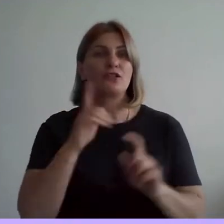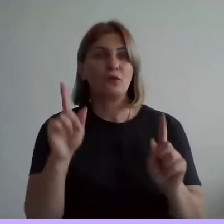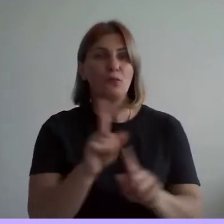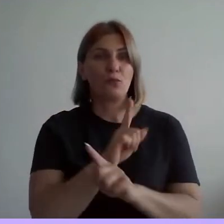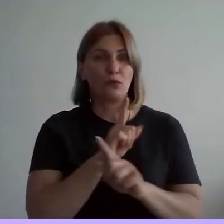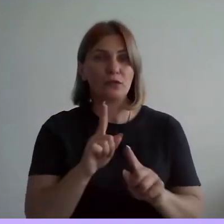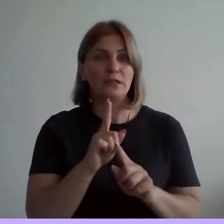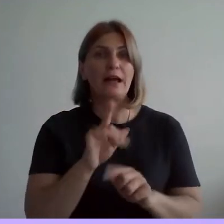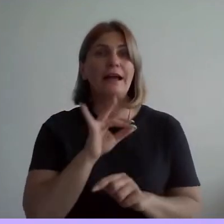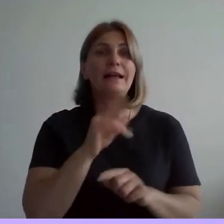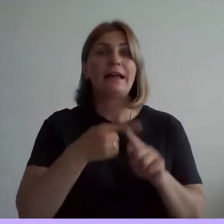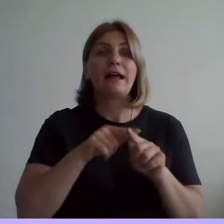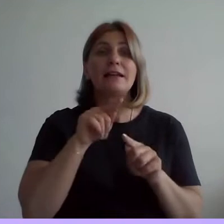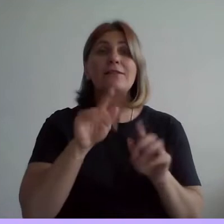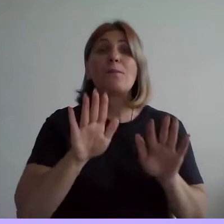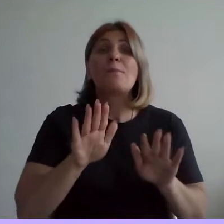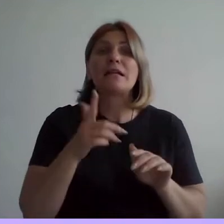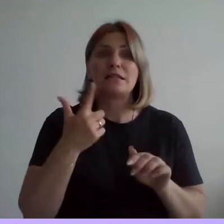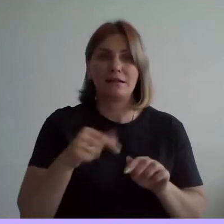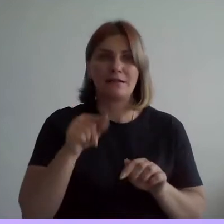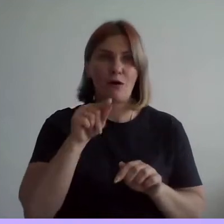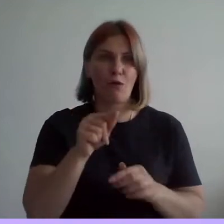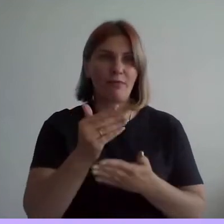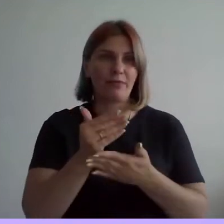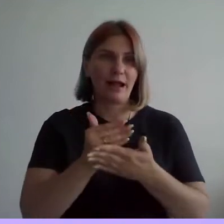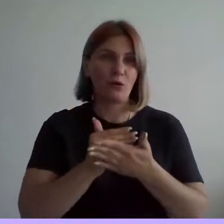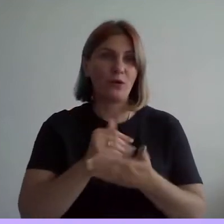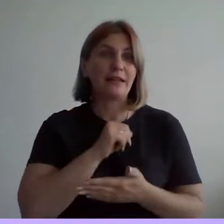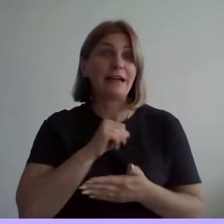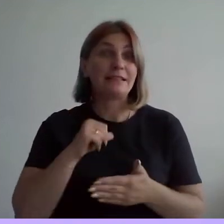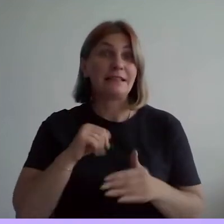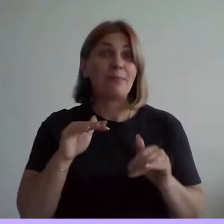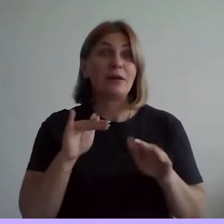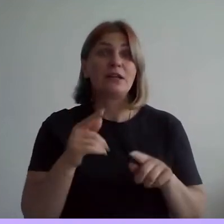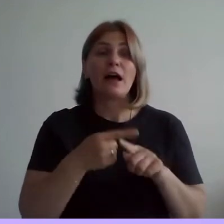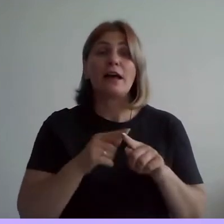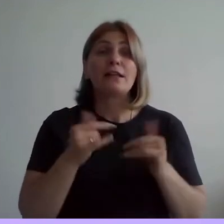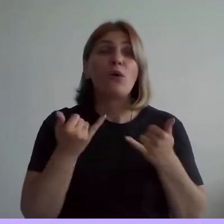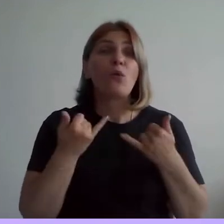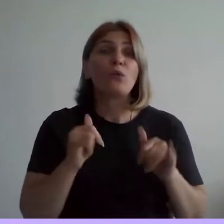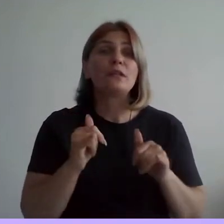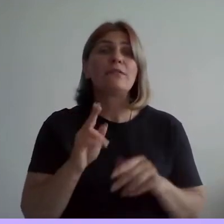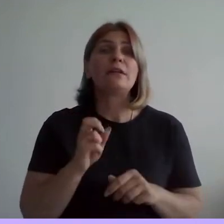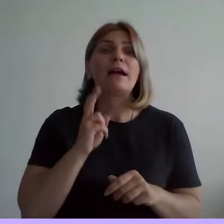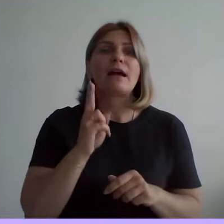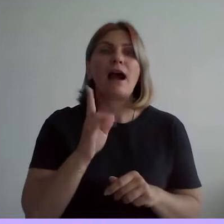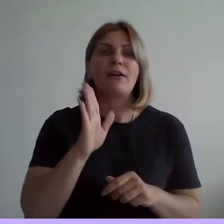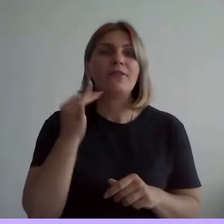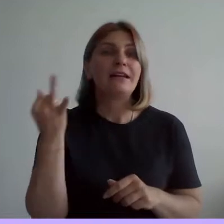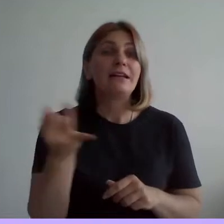того места, в котором он находится. На самом деле это удивительно, как в истории